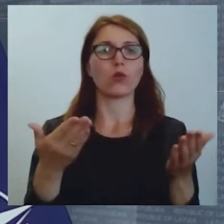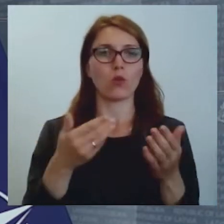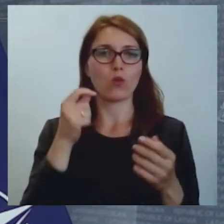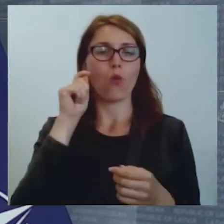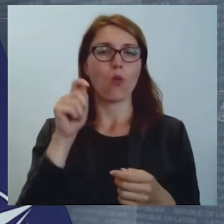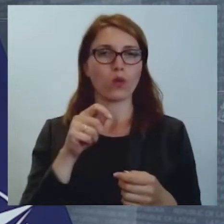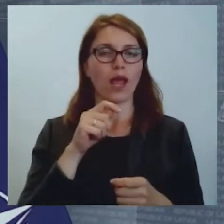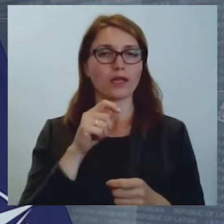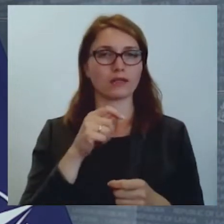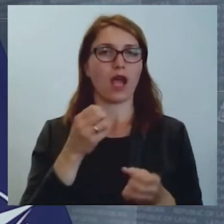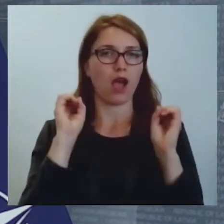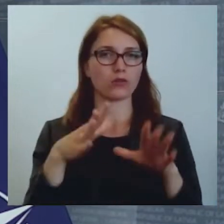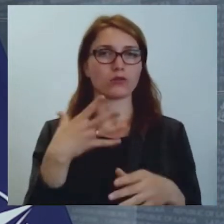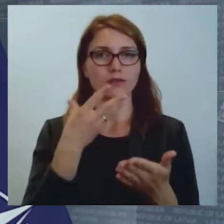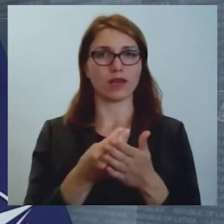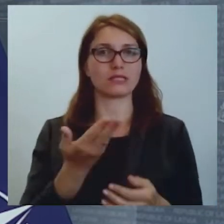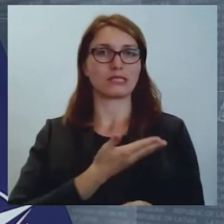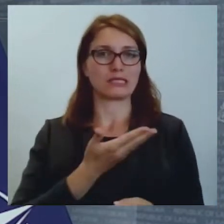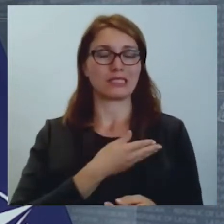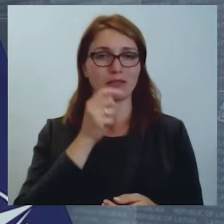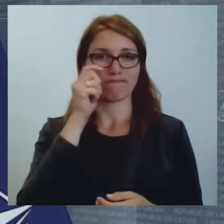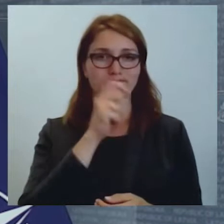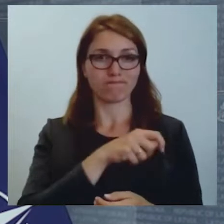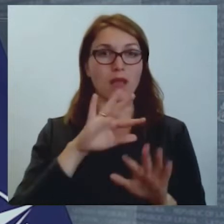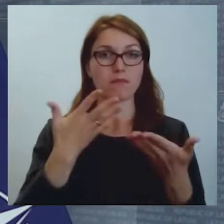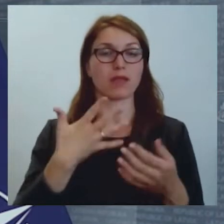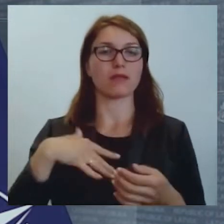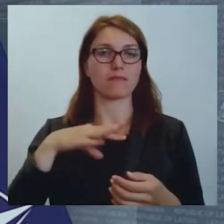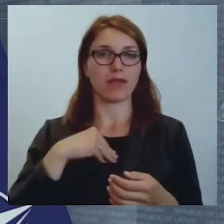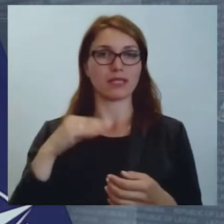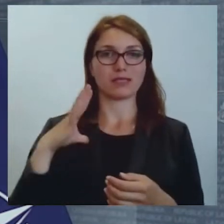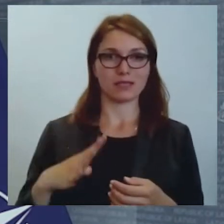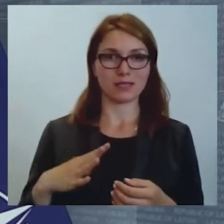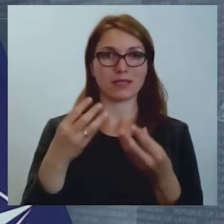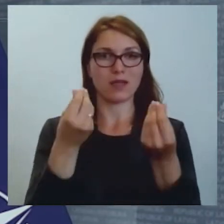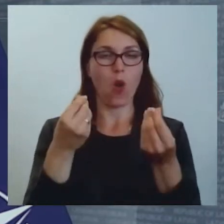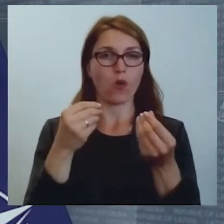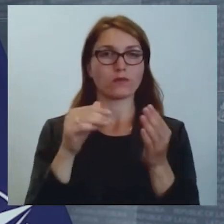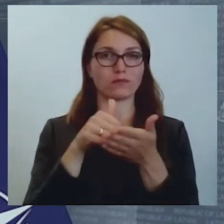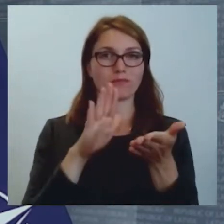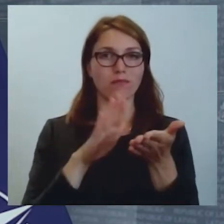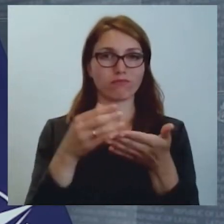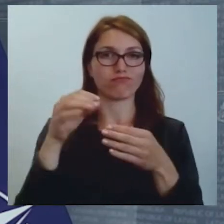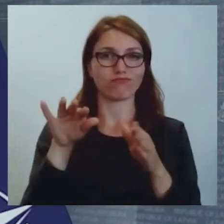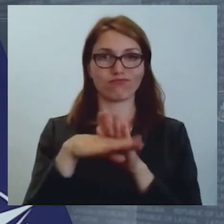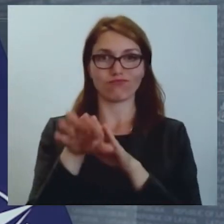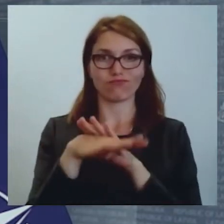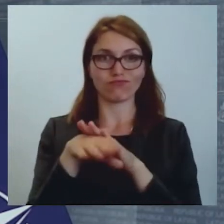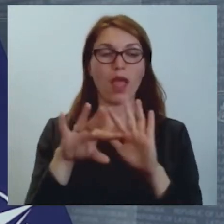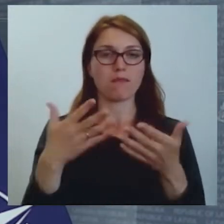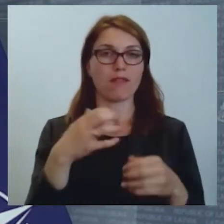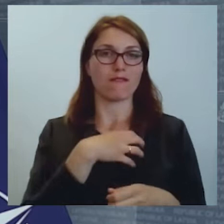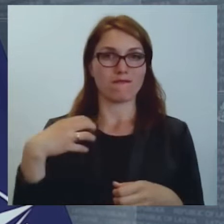dzīvībām, bet mēs ar saviem makiem, mūsu valdība un koalīcija mēs esam līdz šim